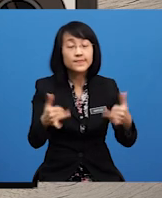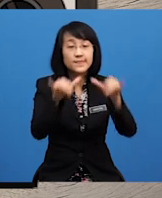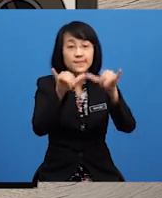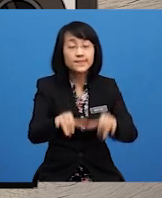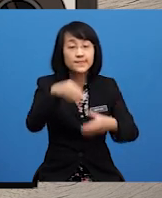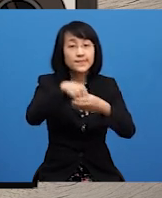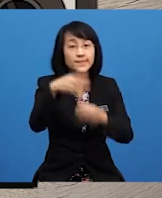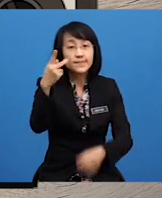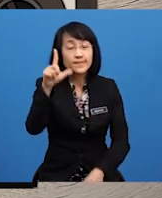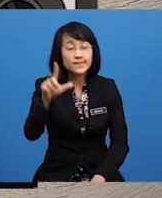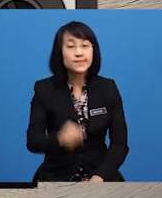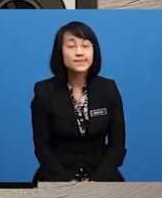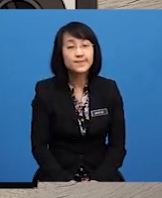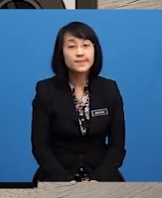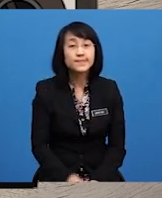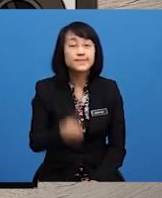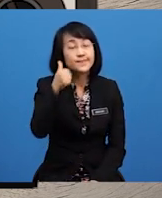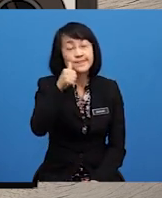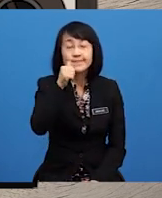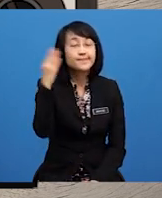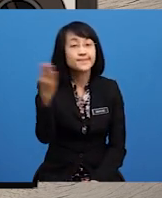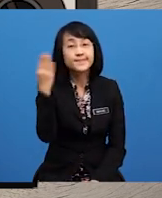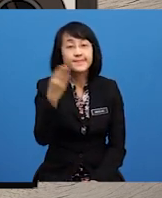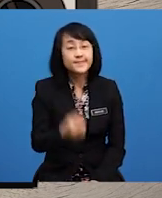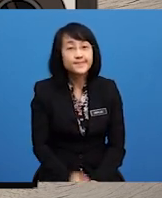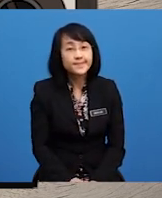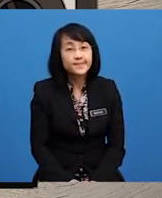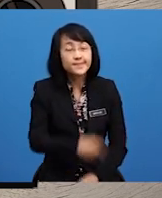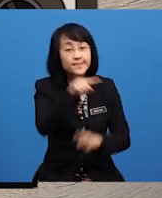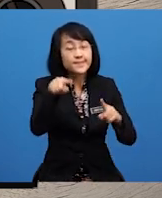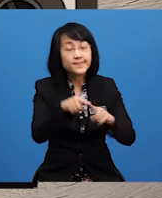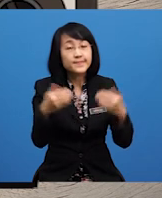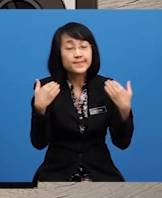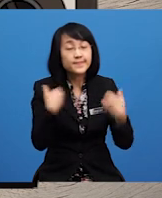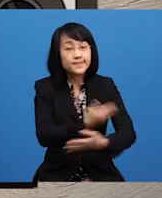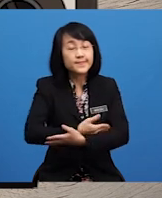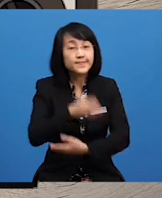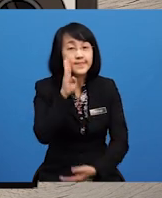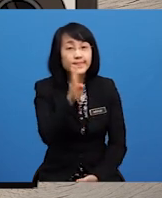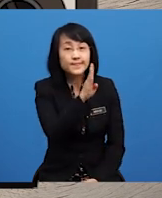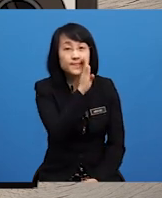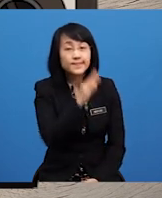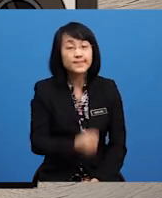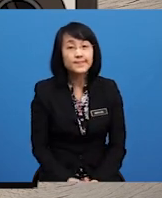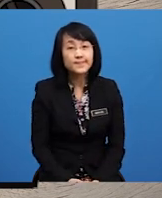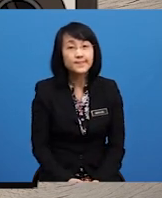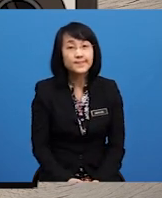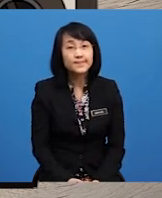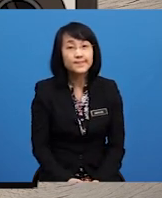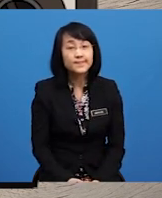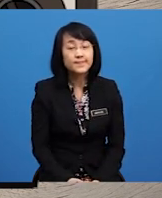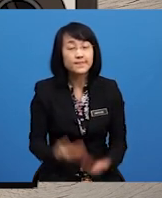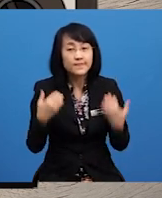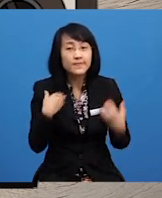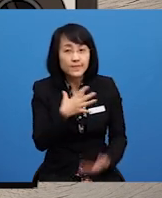pun Puan-puan macam tu lah Mat Bila ada anak bujang Ada pula Yang dia berkenan